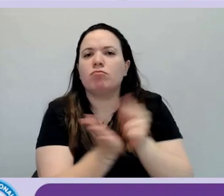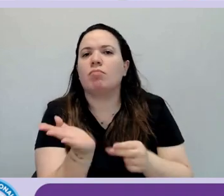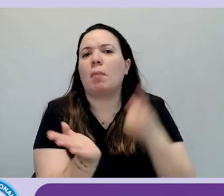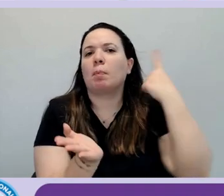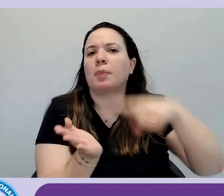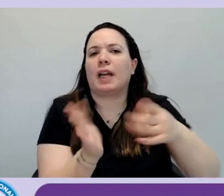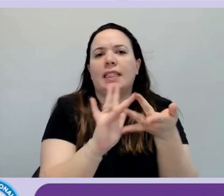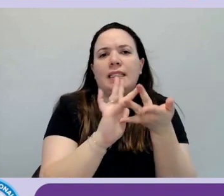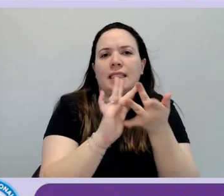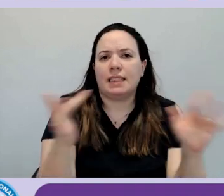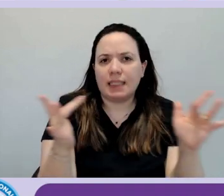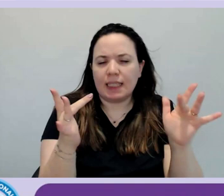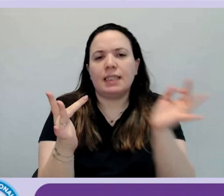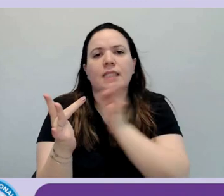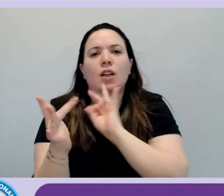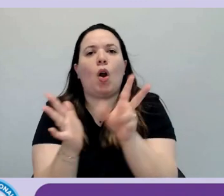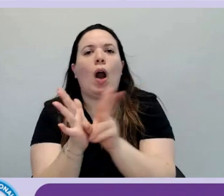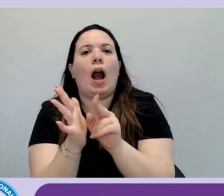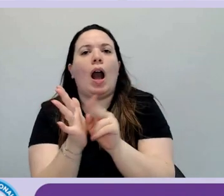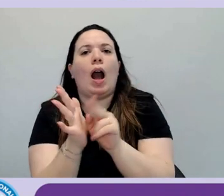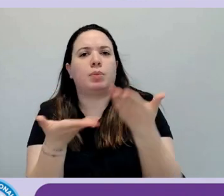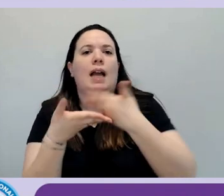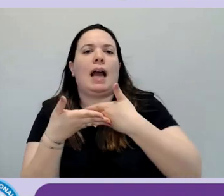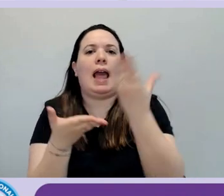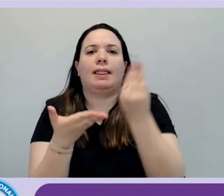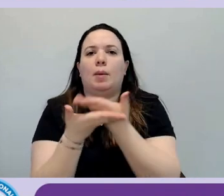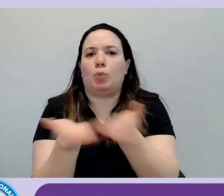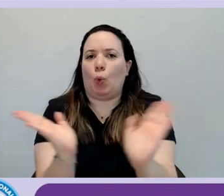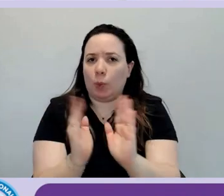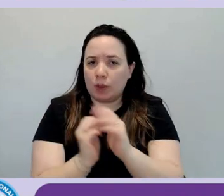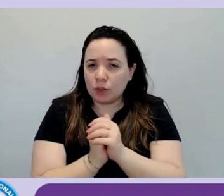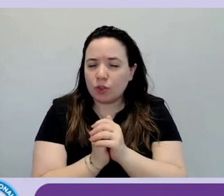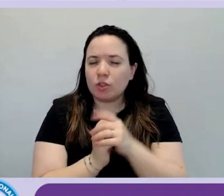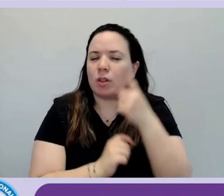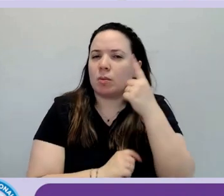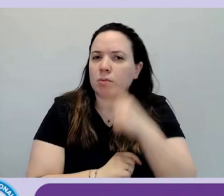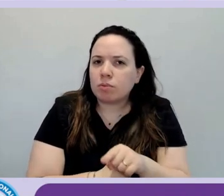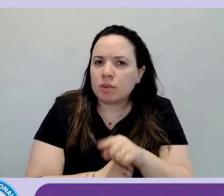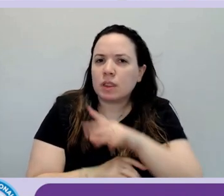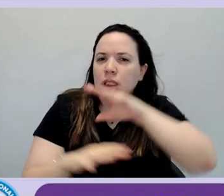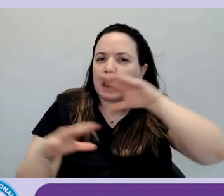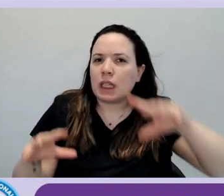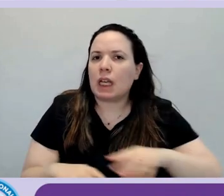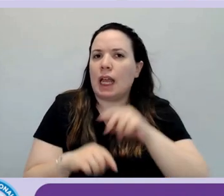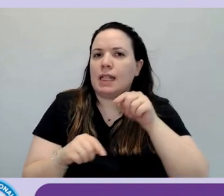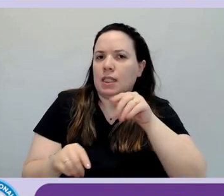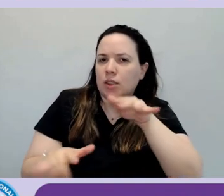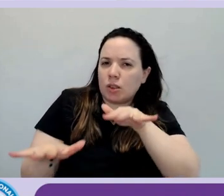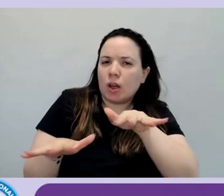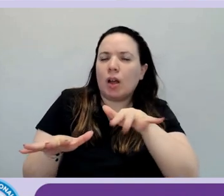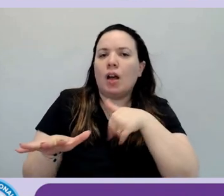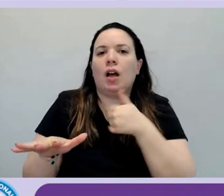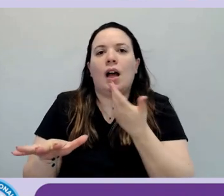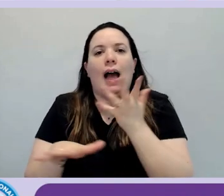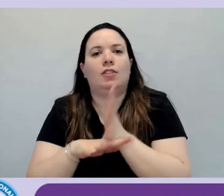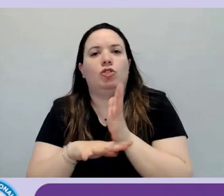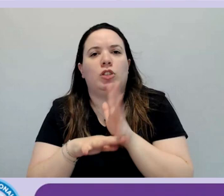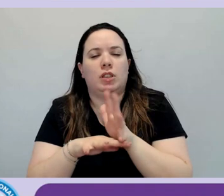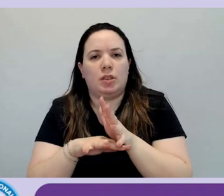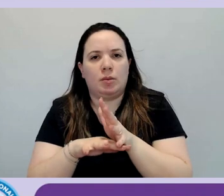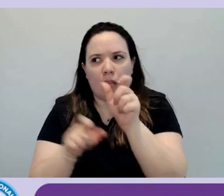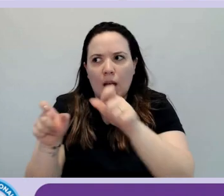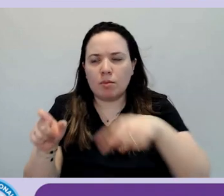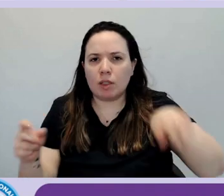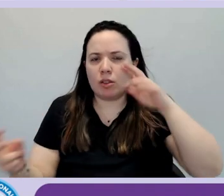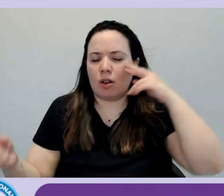mobile degli enti pubblici, che ha creato, diciamo, l'interesse per l'accessibilità perché ha messo a nudo